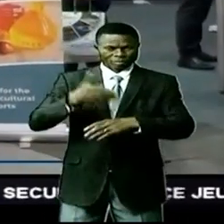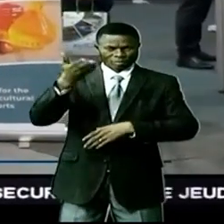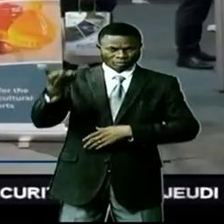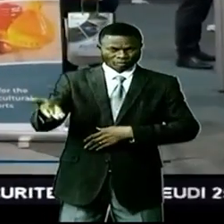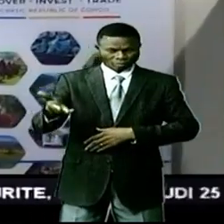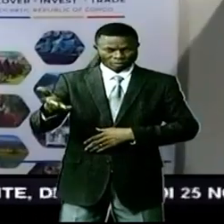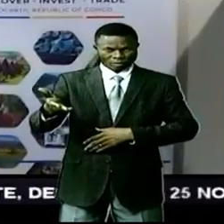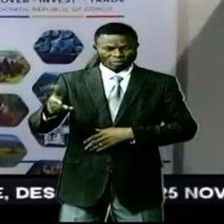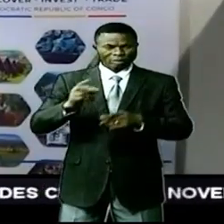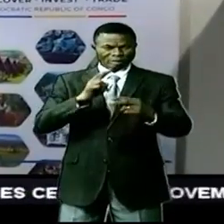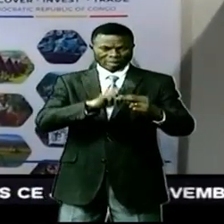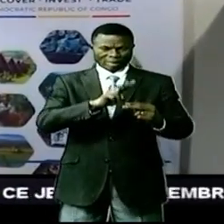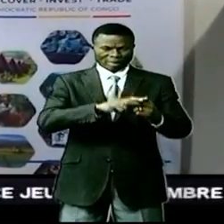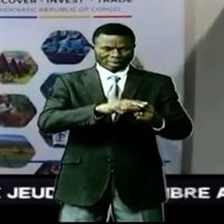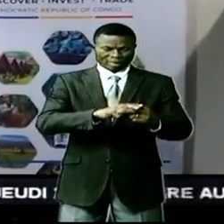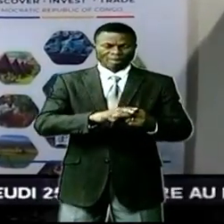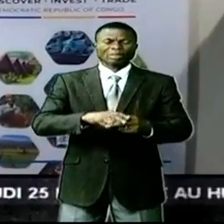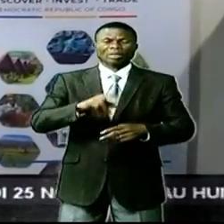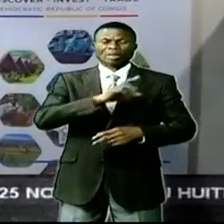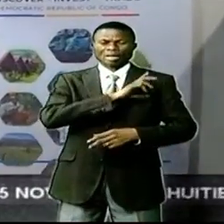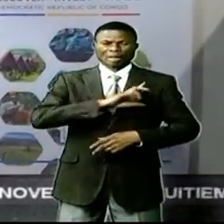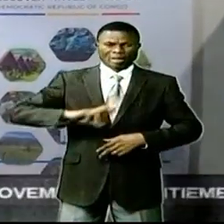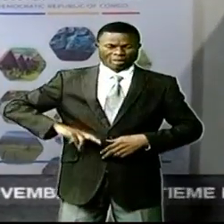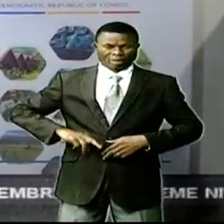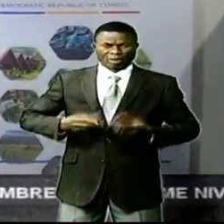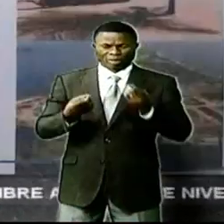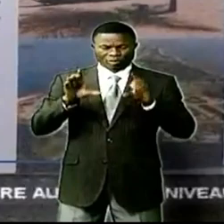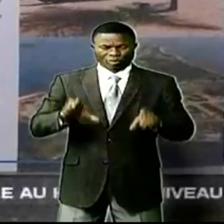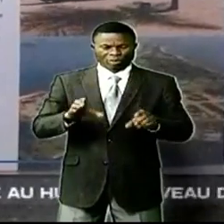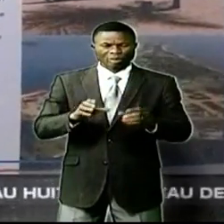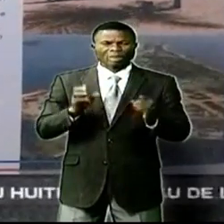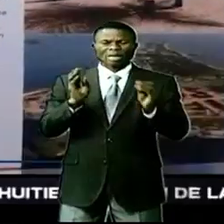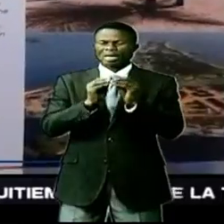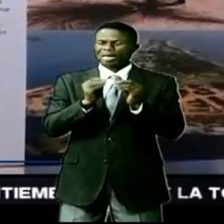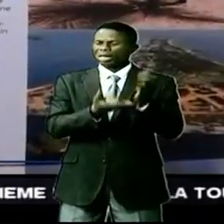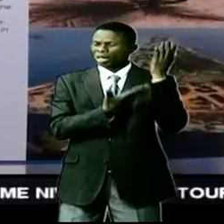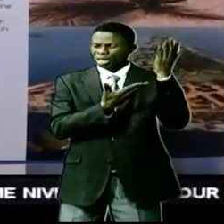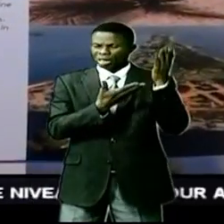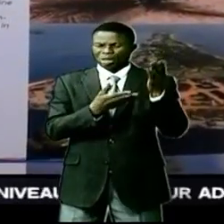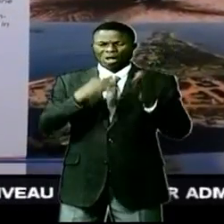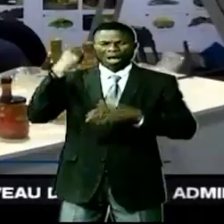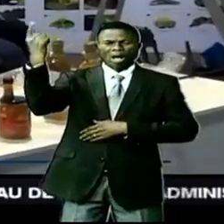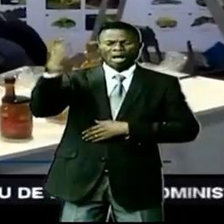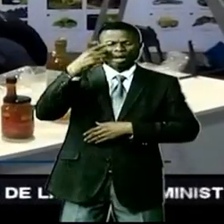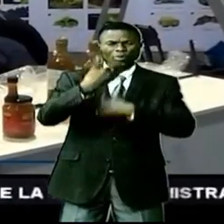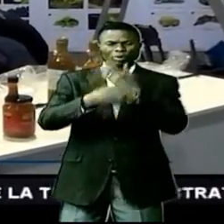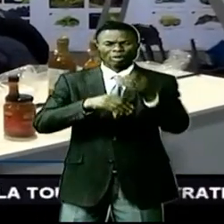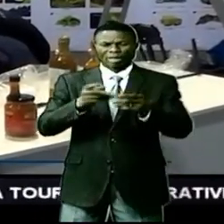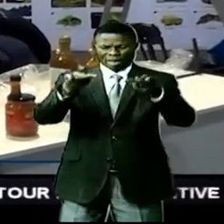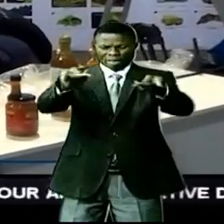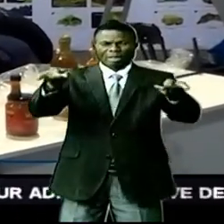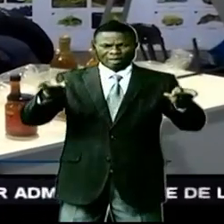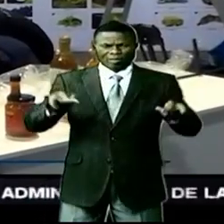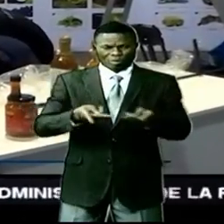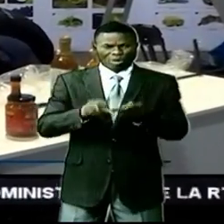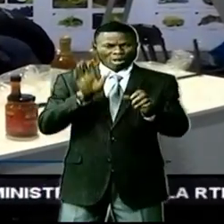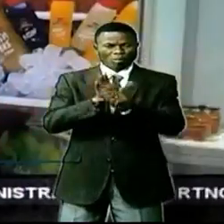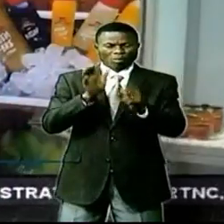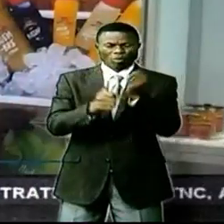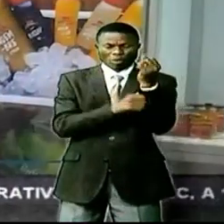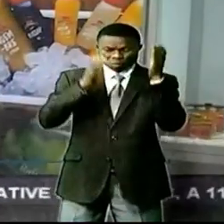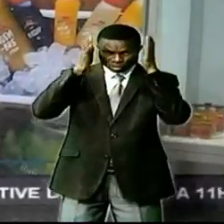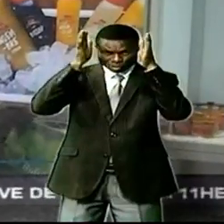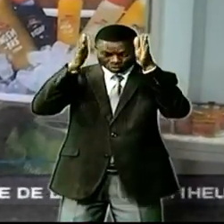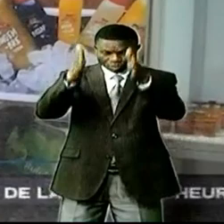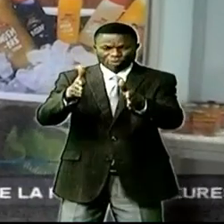du pavillon réservé au pays de Lumumba. A ce grand rendez-vous du monde des affaires, un pavillon qui a attiré bien des regards